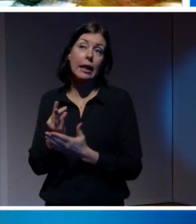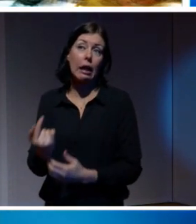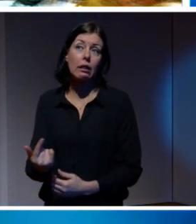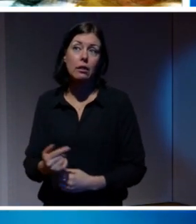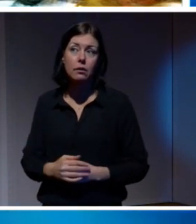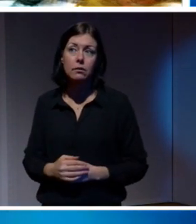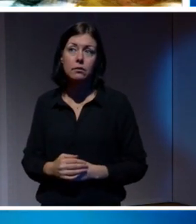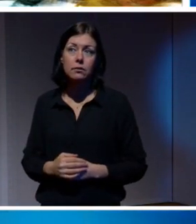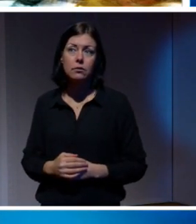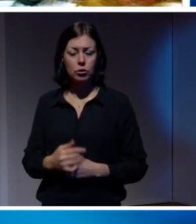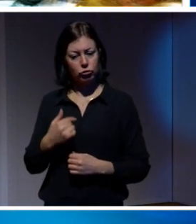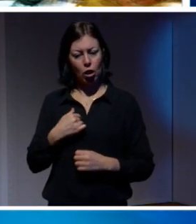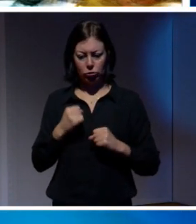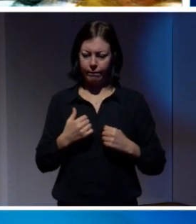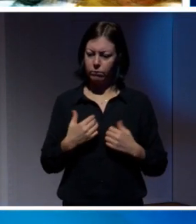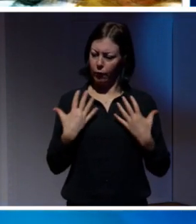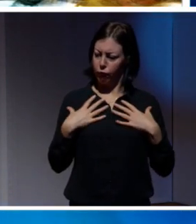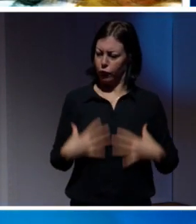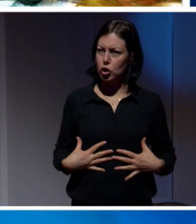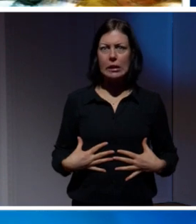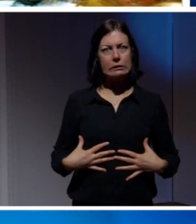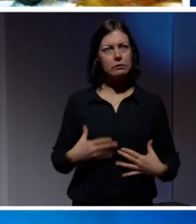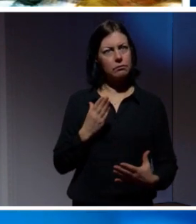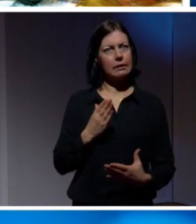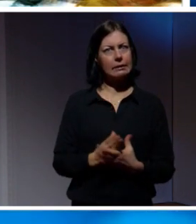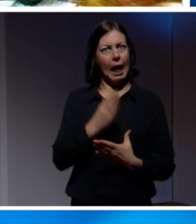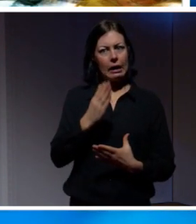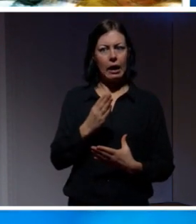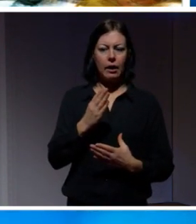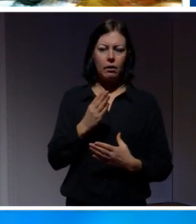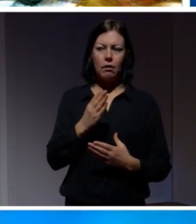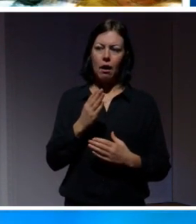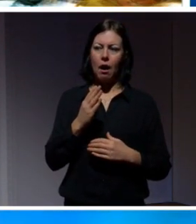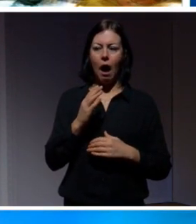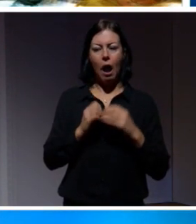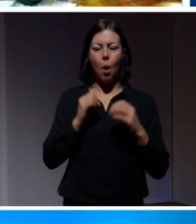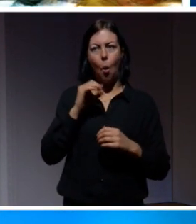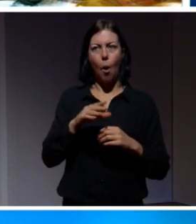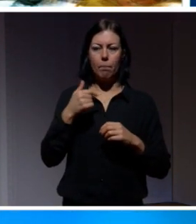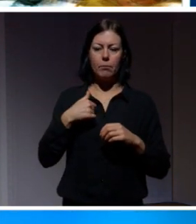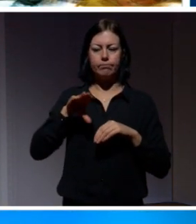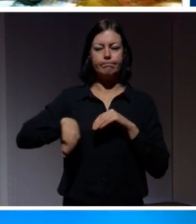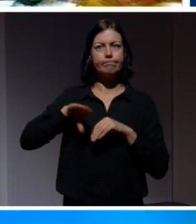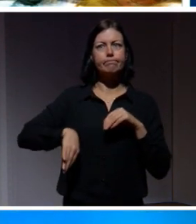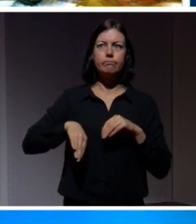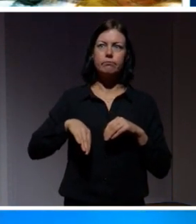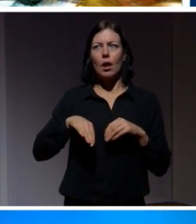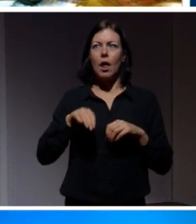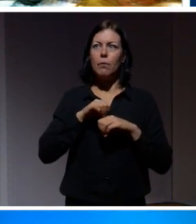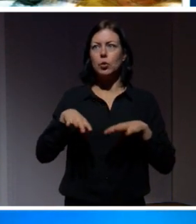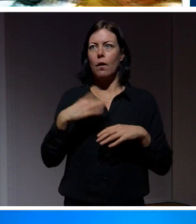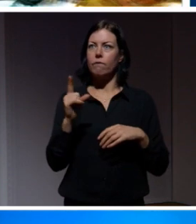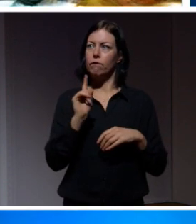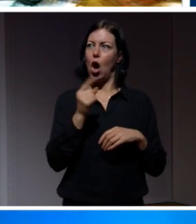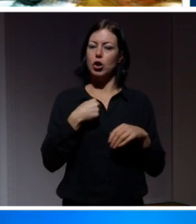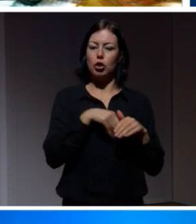Att vara säker i fysiska situationer handlar ganska ofta om att undanhålla information om var jag har gömt min nyckel någonstans. Eller vad